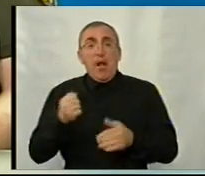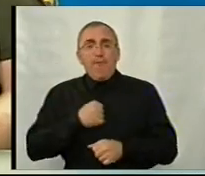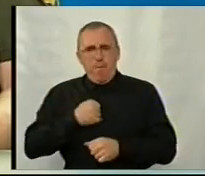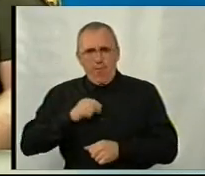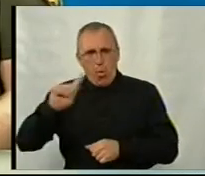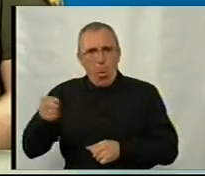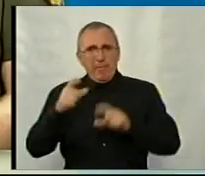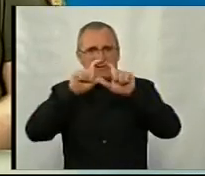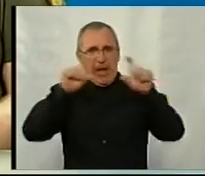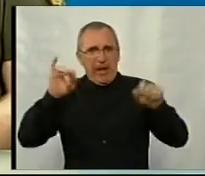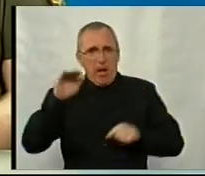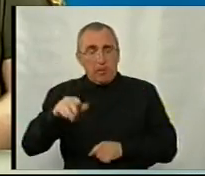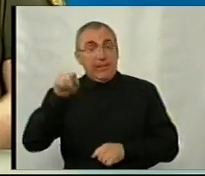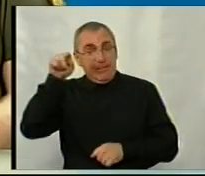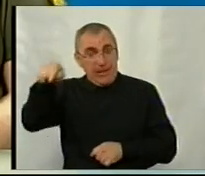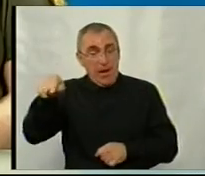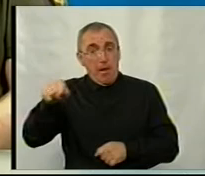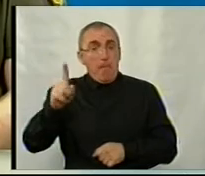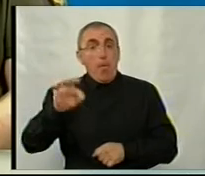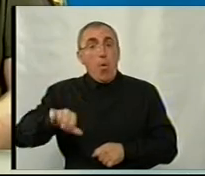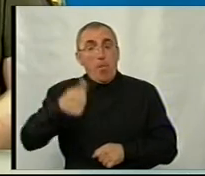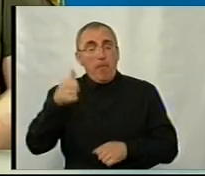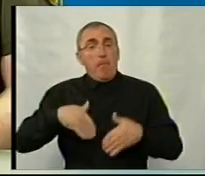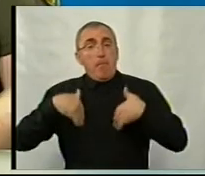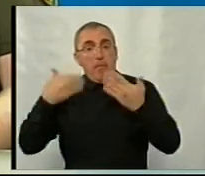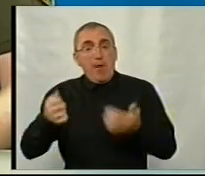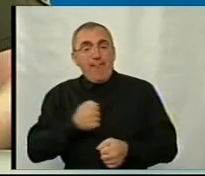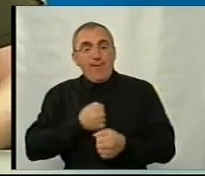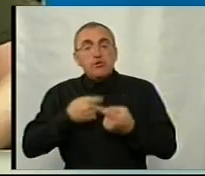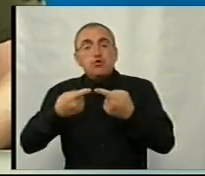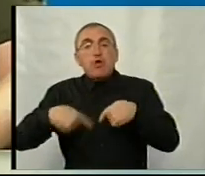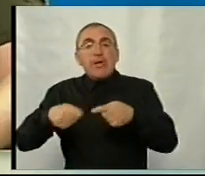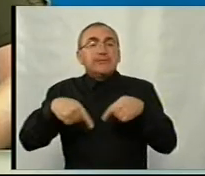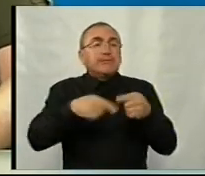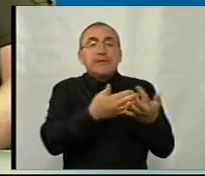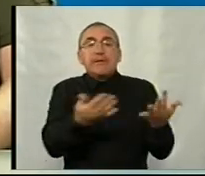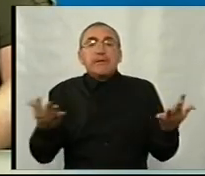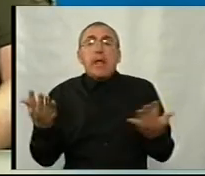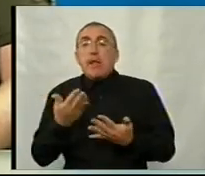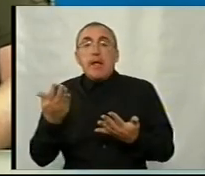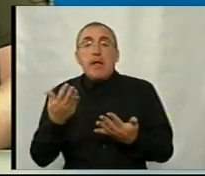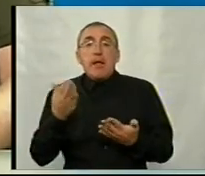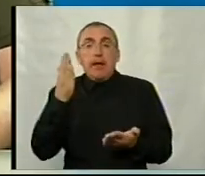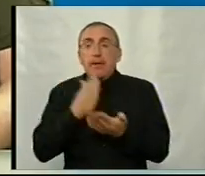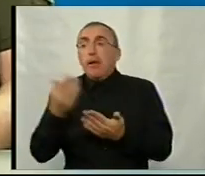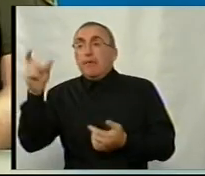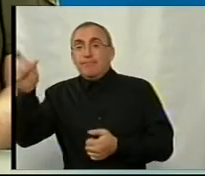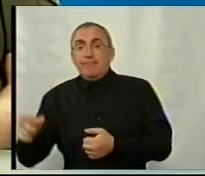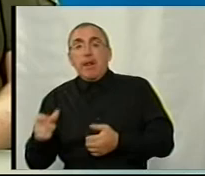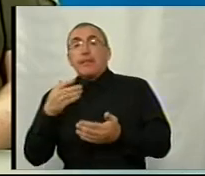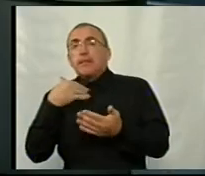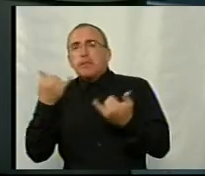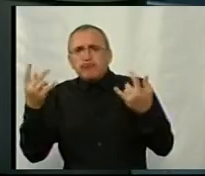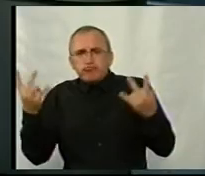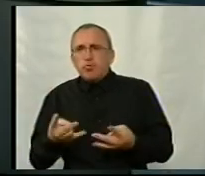комісаріату, там йому, по-перше, пропонують ті військові частини, які є пріоритетними для комплектування.